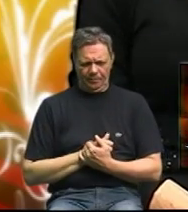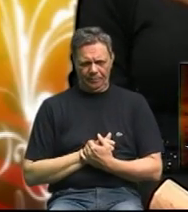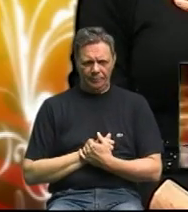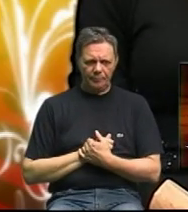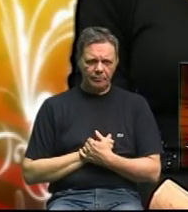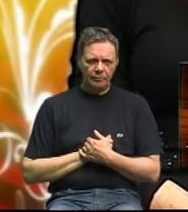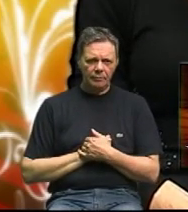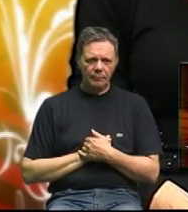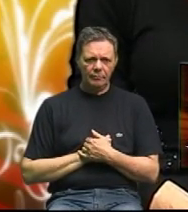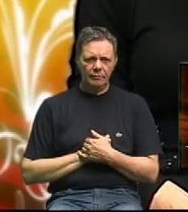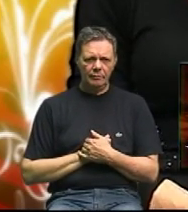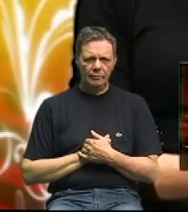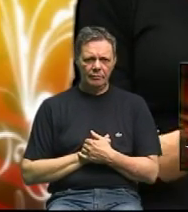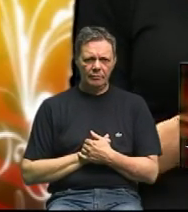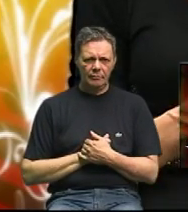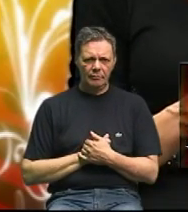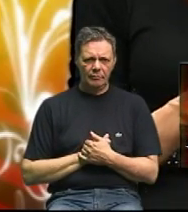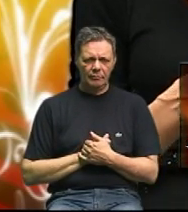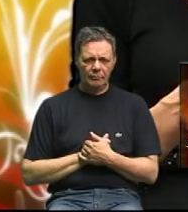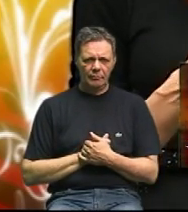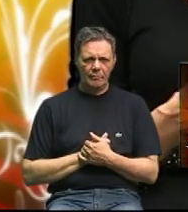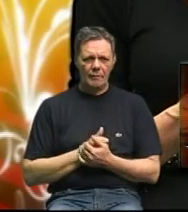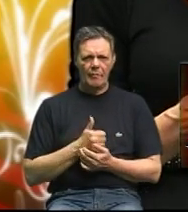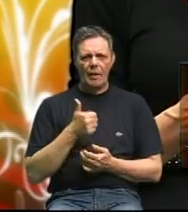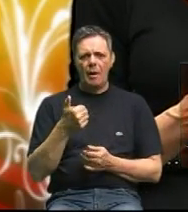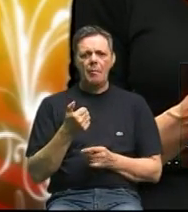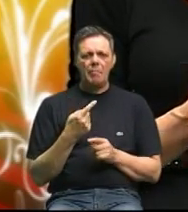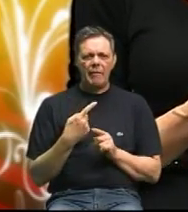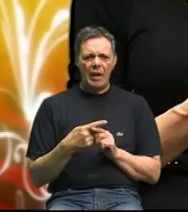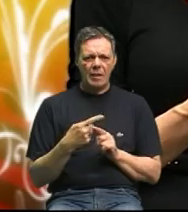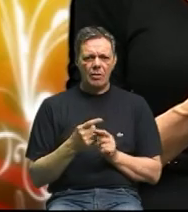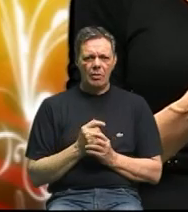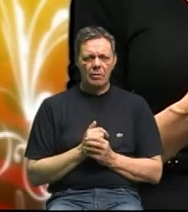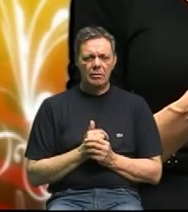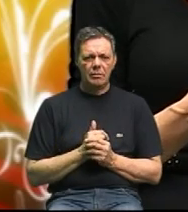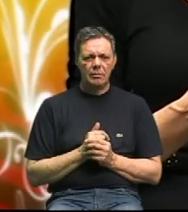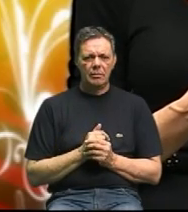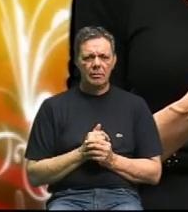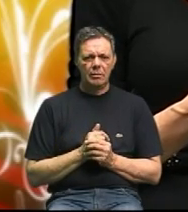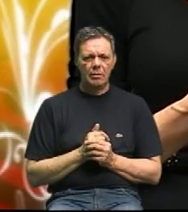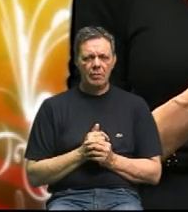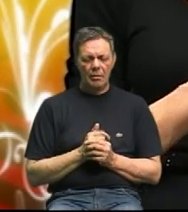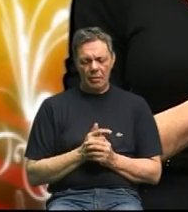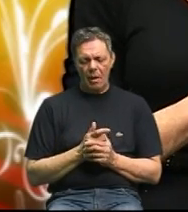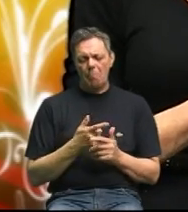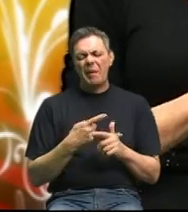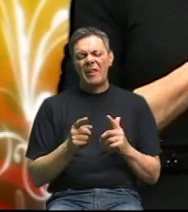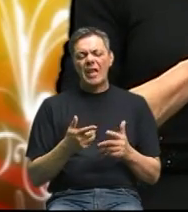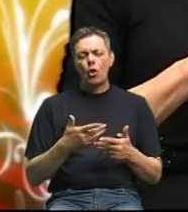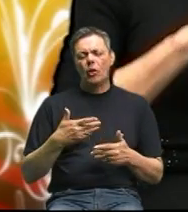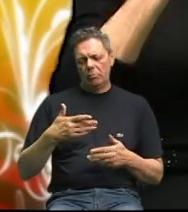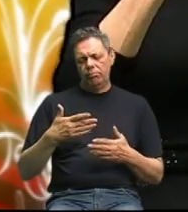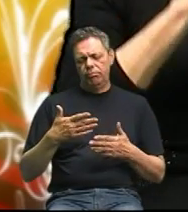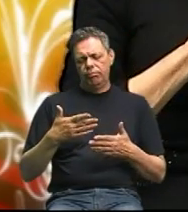prva prva prvi razlog kada od u bubrezi prvi razlog